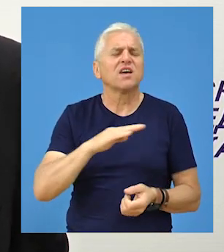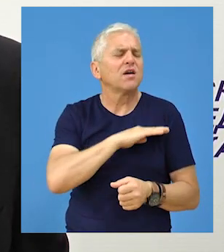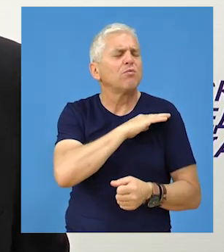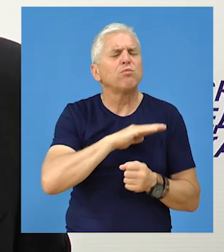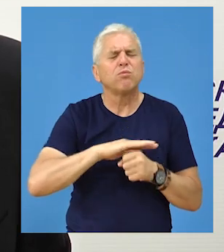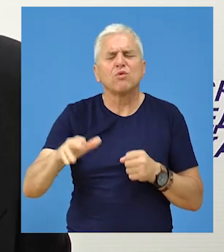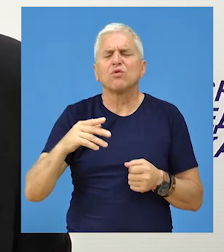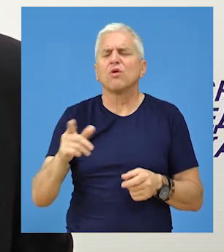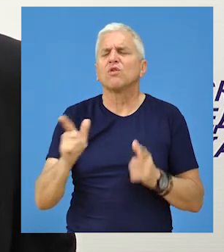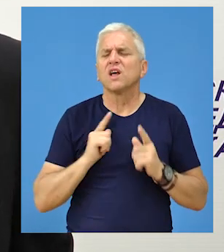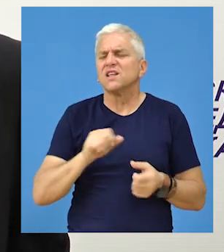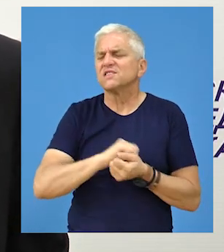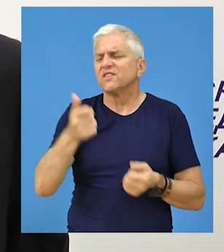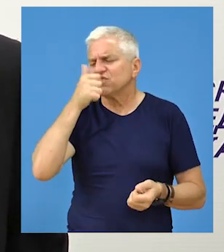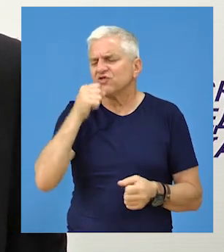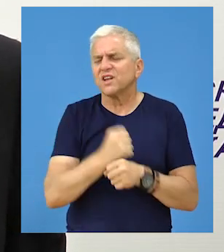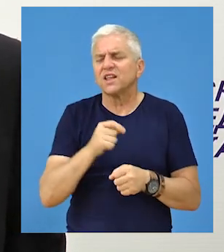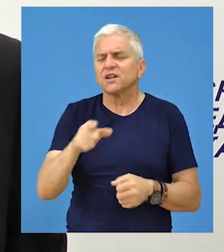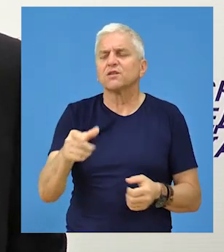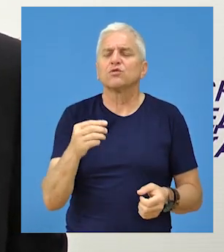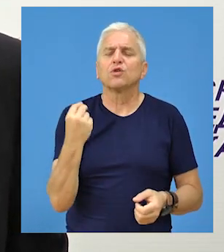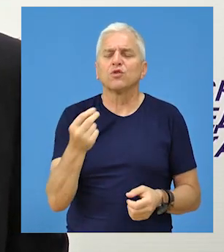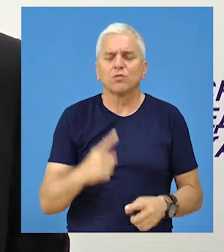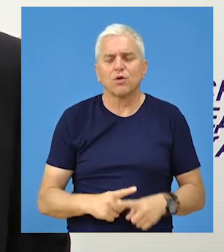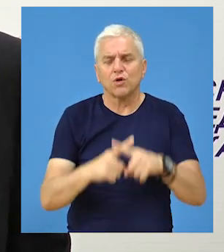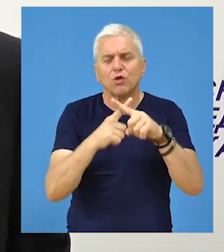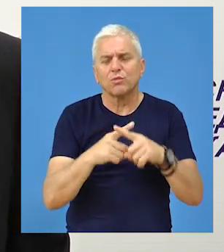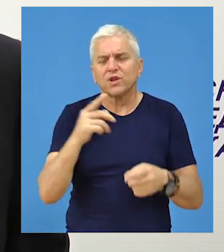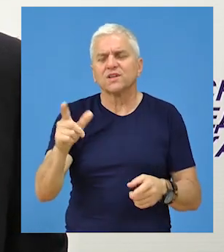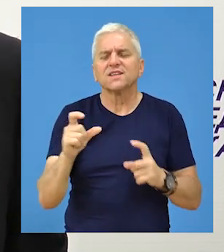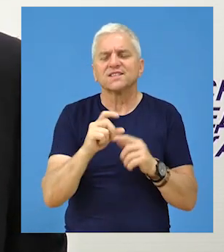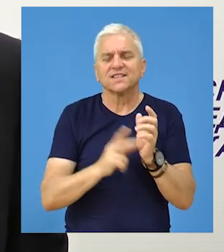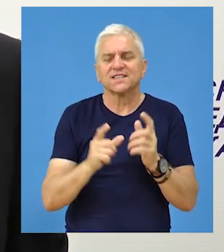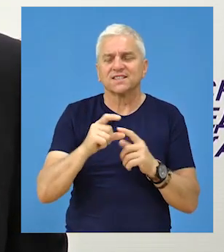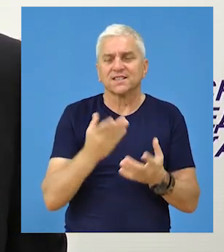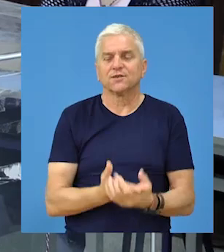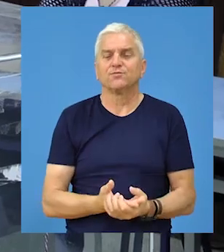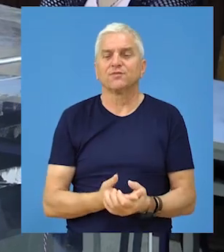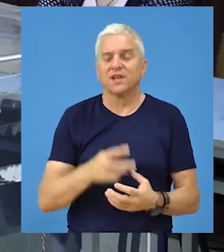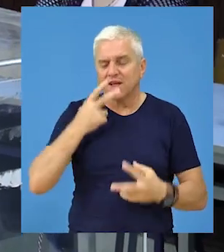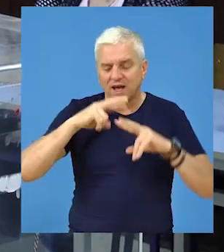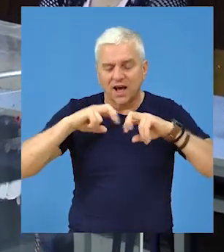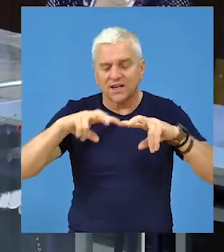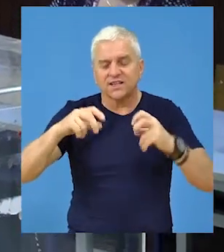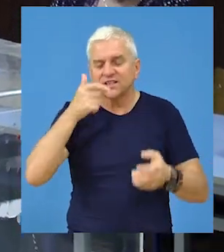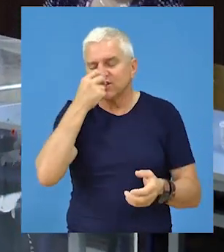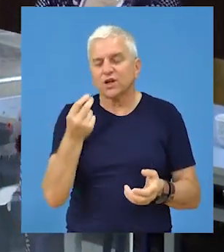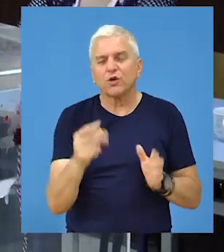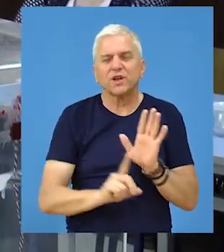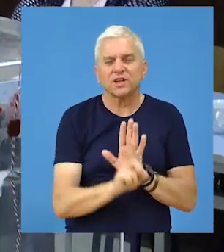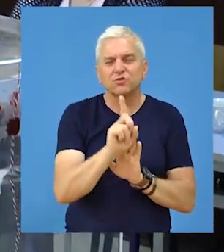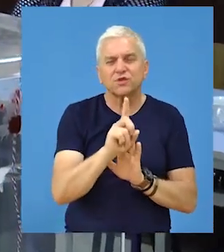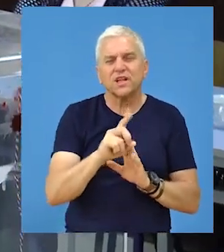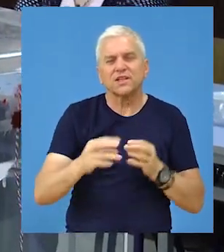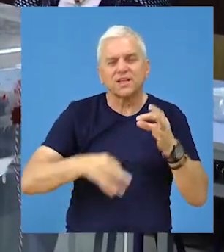maksim napora i sve što se radilo u Bečeju, da je to upravo doprinos Srpske napredne stranke. Analizirajući ostvarene